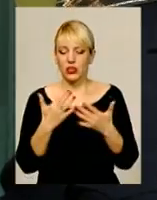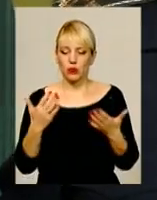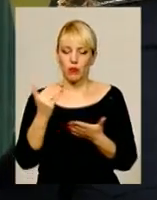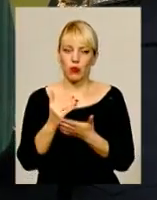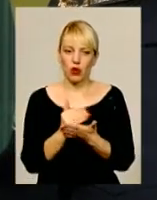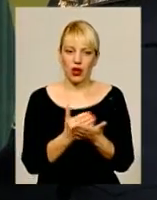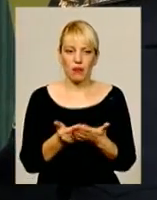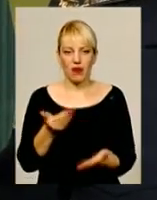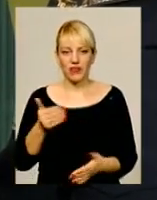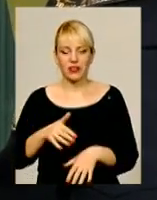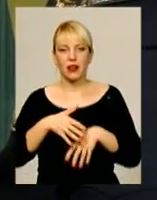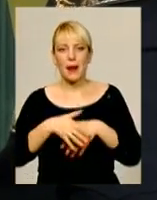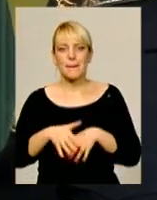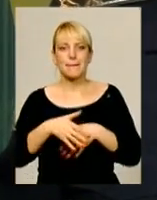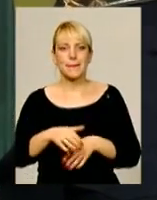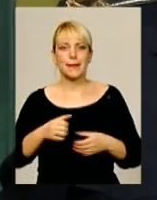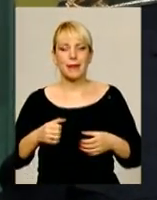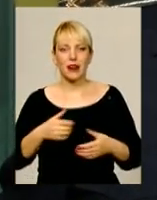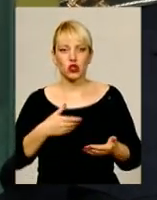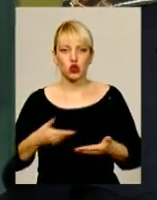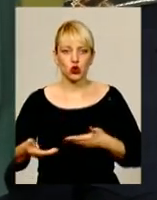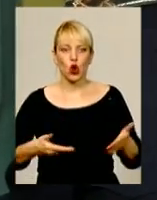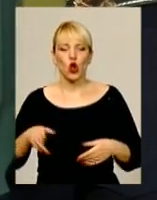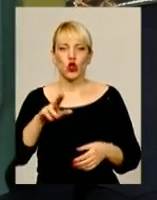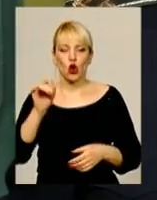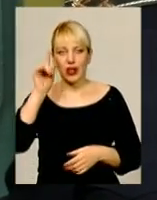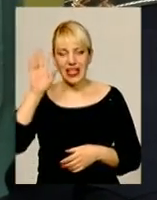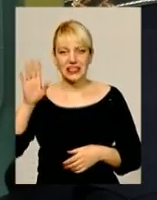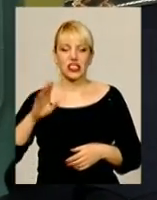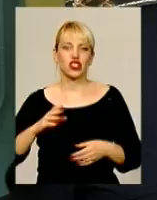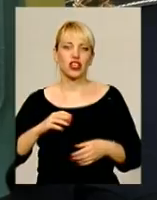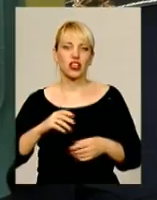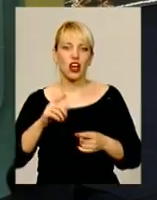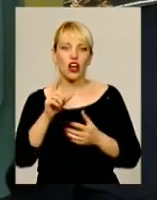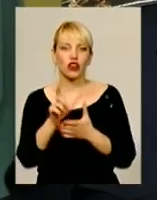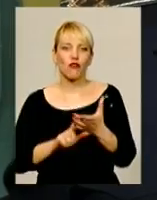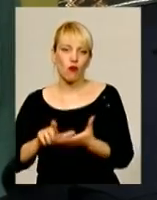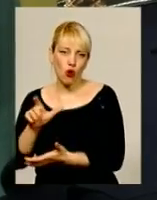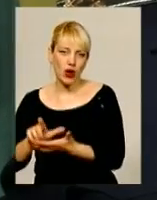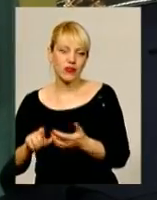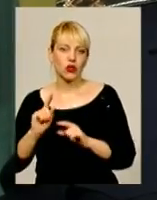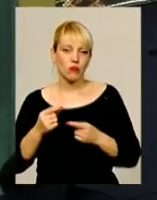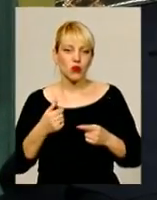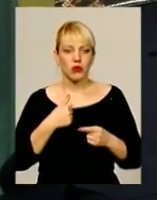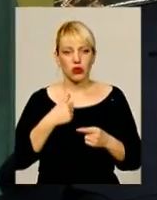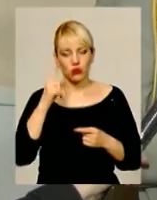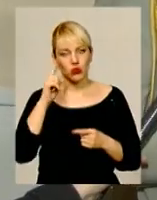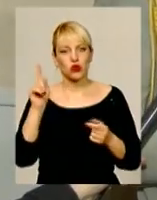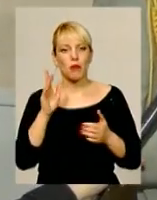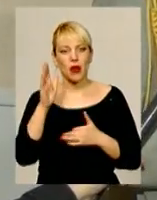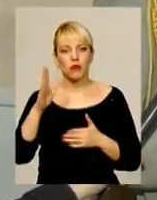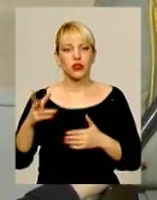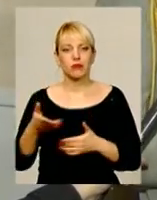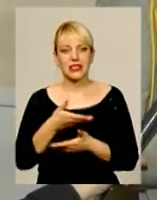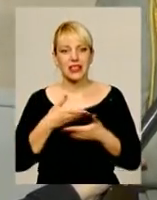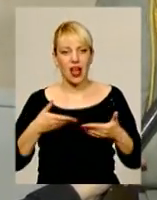програма від маршу до класичних творів. Через те я рахую, що ми направимо на шляху і майбутнє за нами. Ми